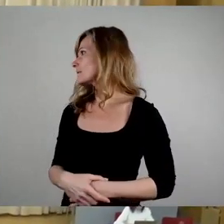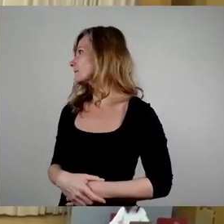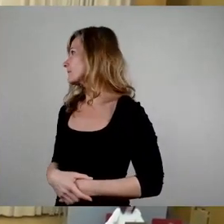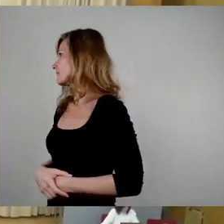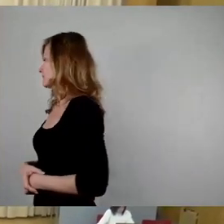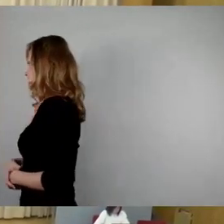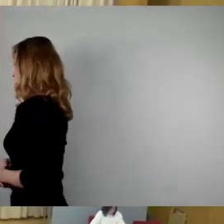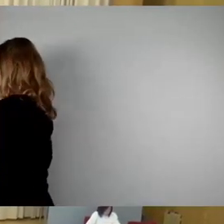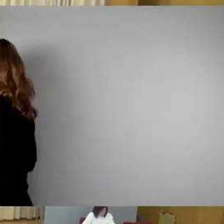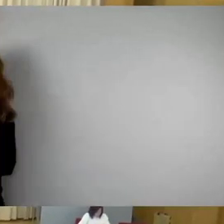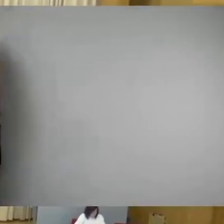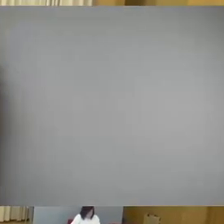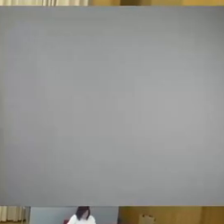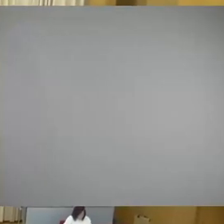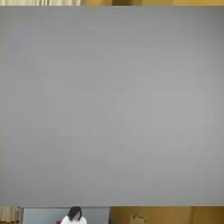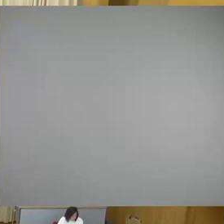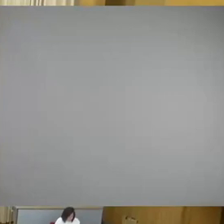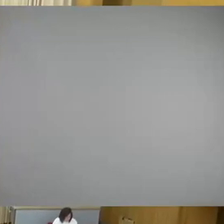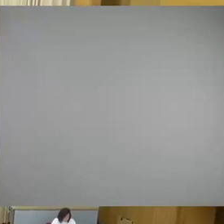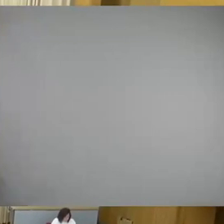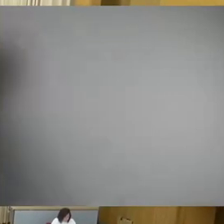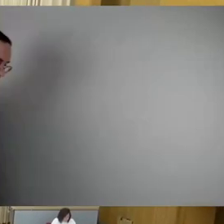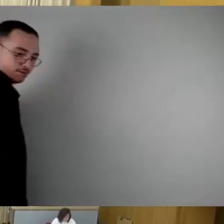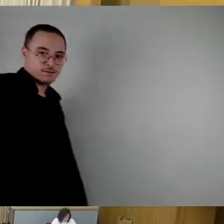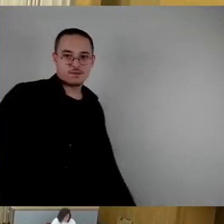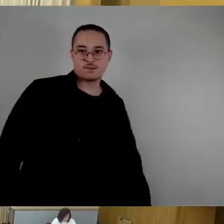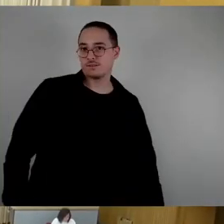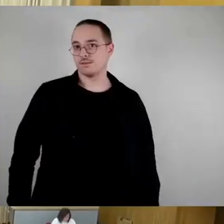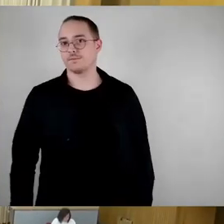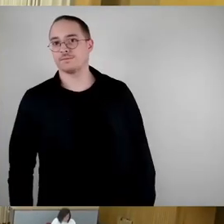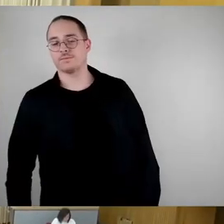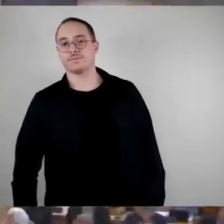Wird Bündnis 90. die Grünen das Wort gewünscht? Herr Löser, bitte.